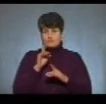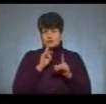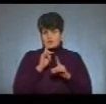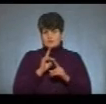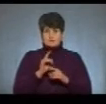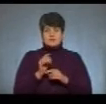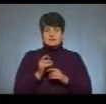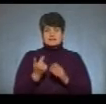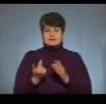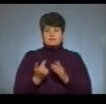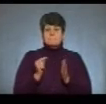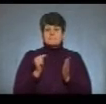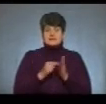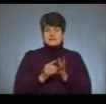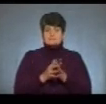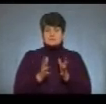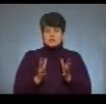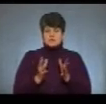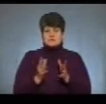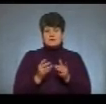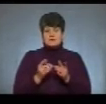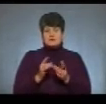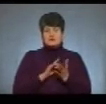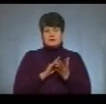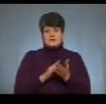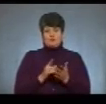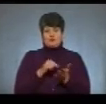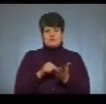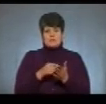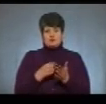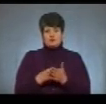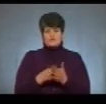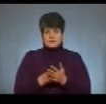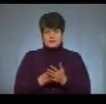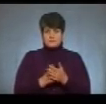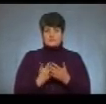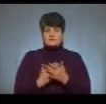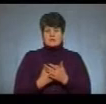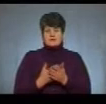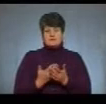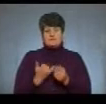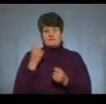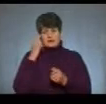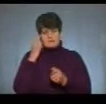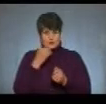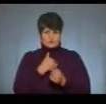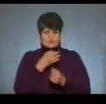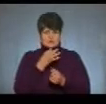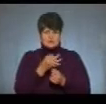каже, мета нововведень – збільшити надходження від туризму до міських бюджетів. От, наприклад, міста Києва, хочу сказати.